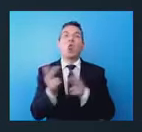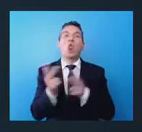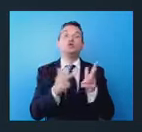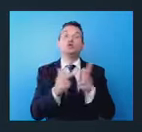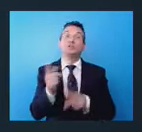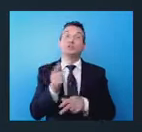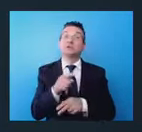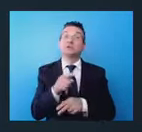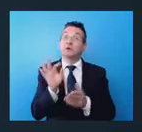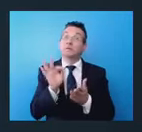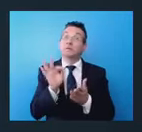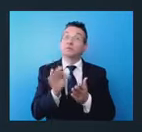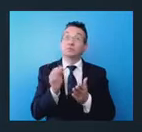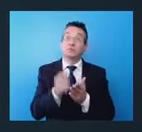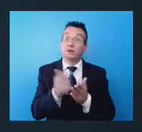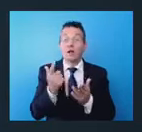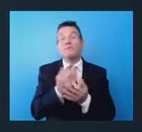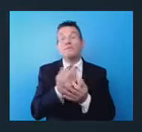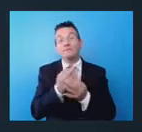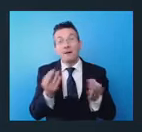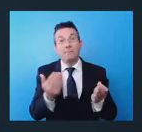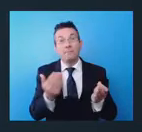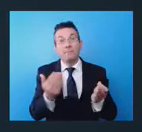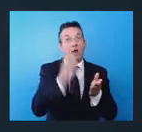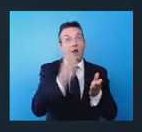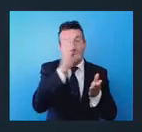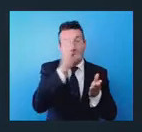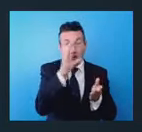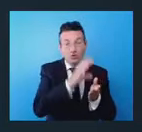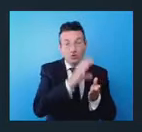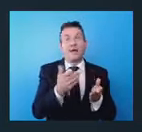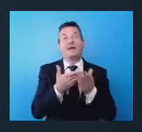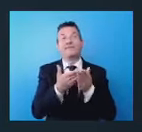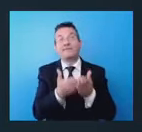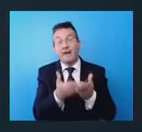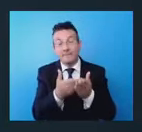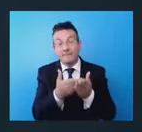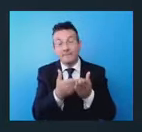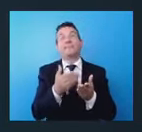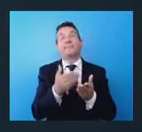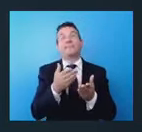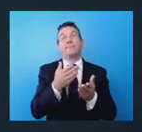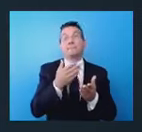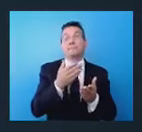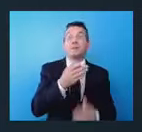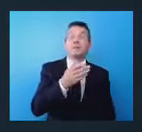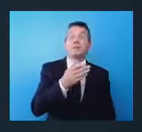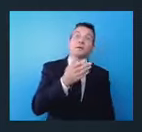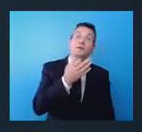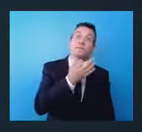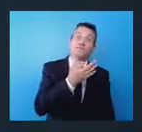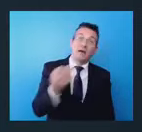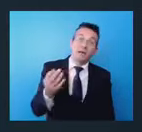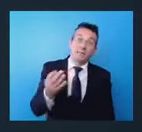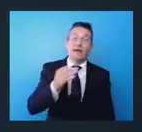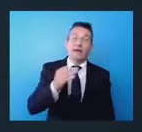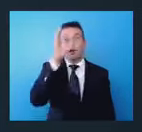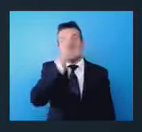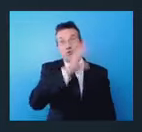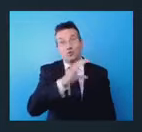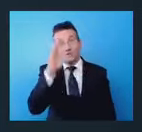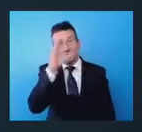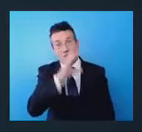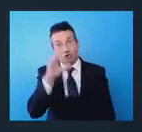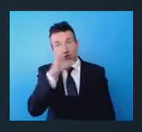va bene le crociere, va bene il turismo, ma riteniamo anche rispetto al piano